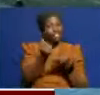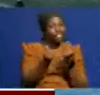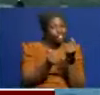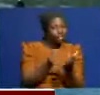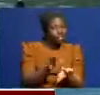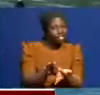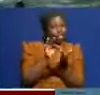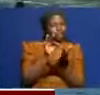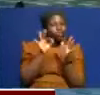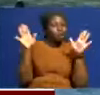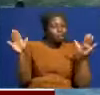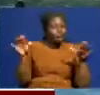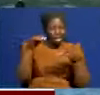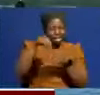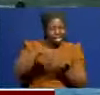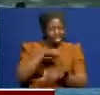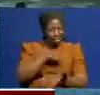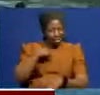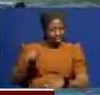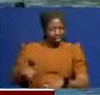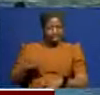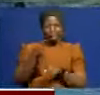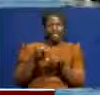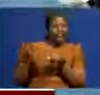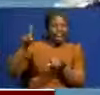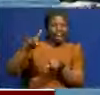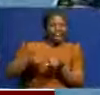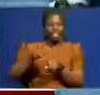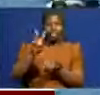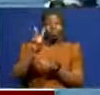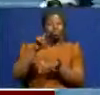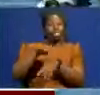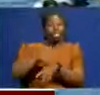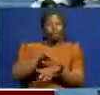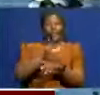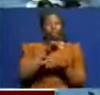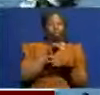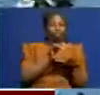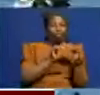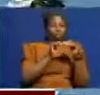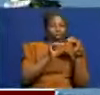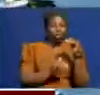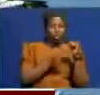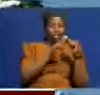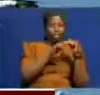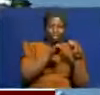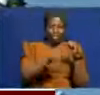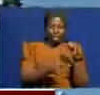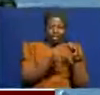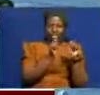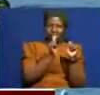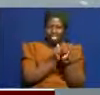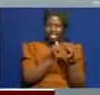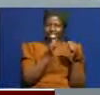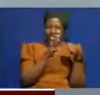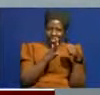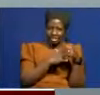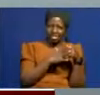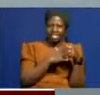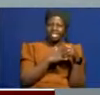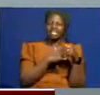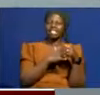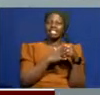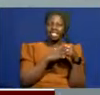imeongezeka maradufu kutoka chini ya F7. Elf saba mwishwani mwamiaka ya elf moja mia